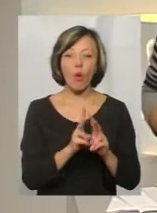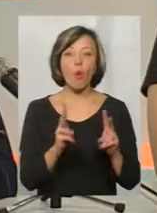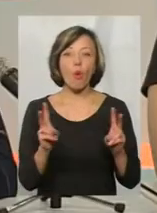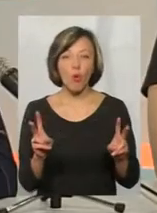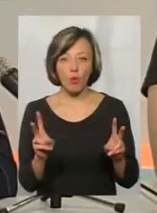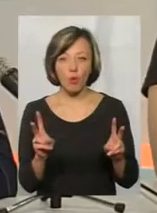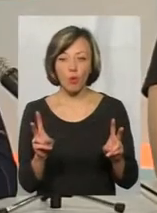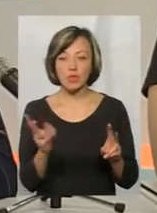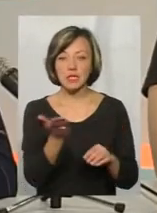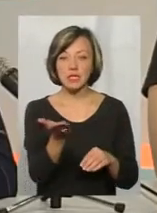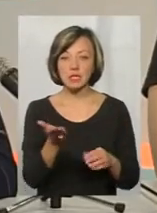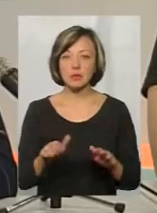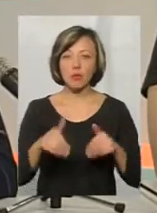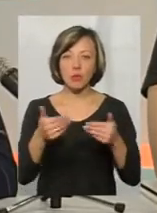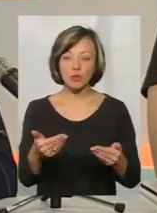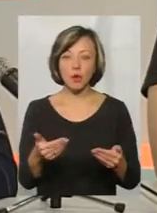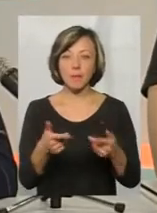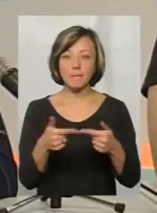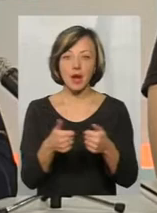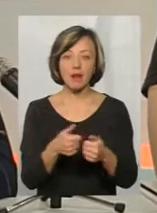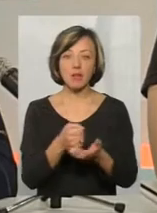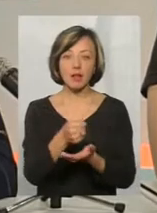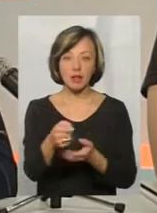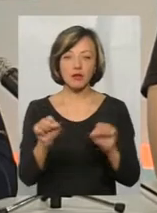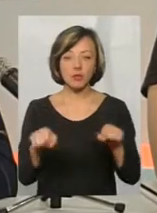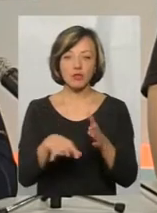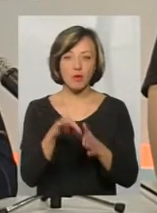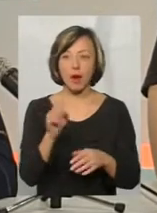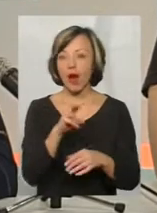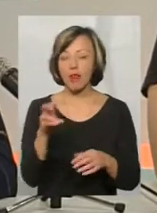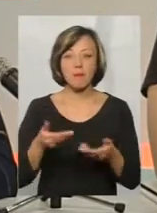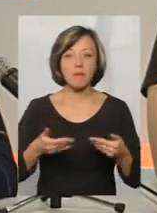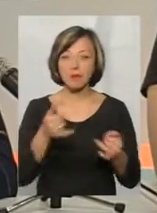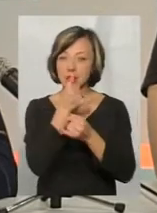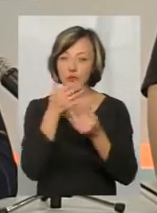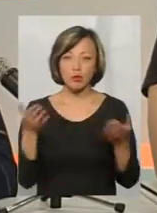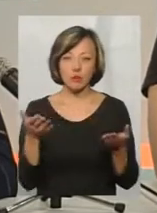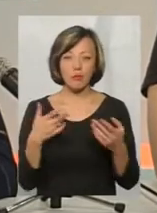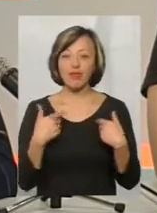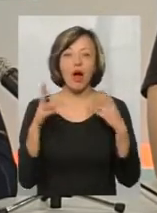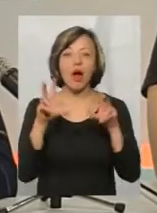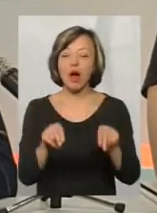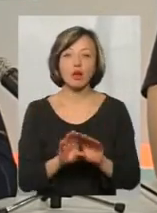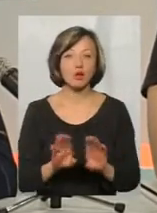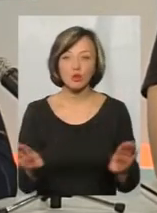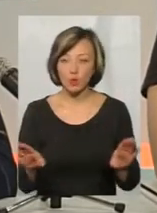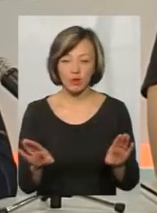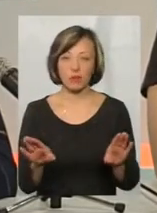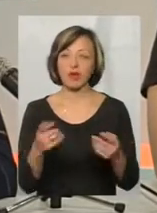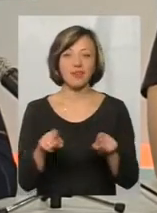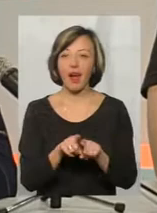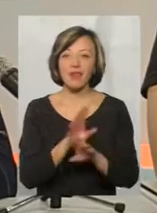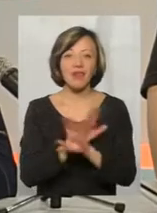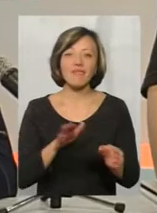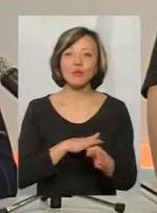з тих запропонованих партіями кандидатів вони зможуть вибрати. Але ми не гарантуємо, і скоріш за все, що так і